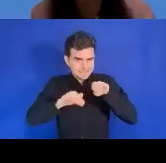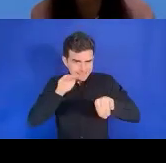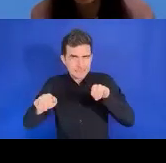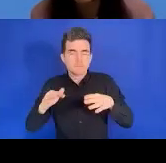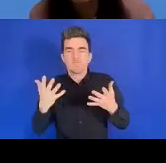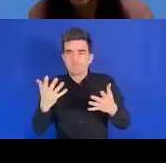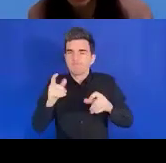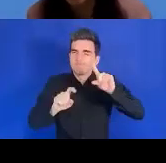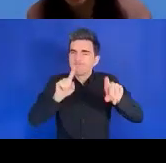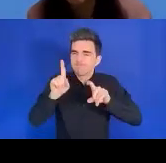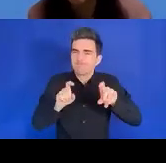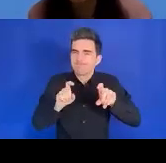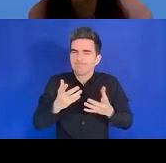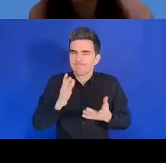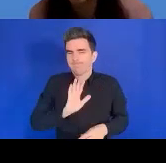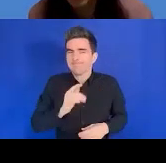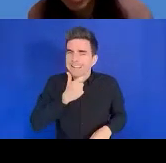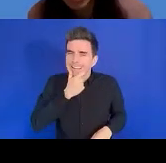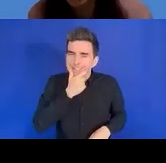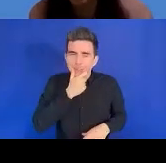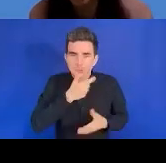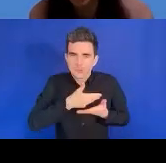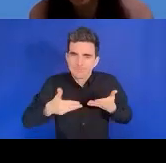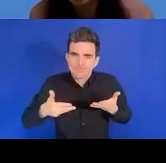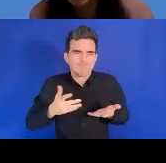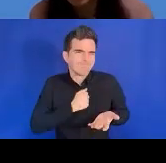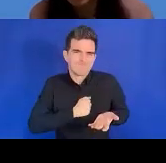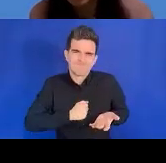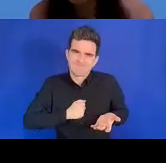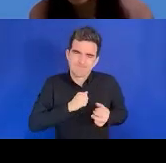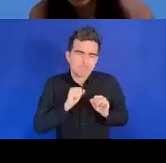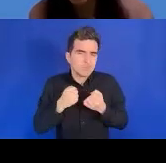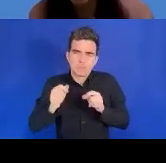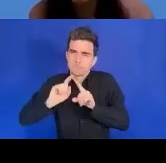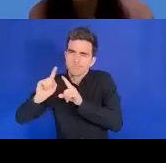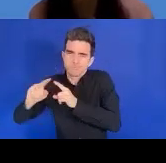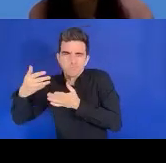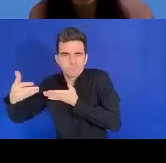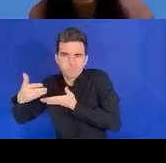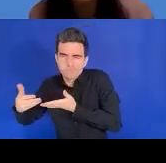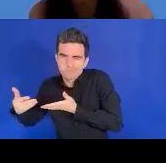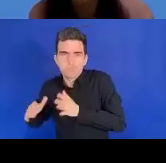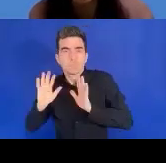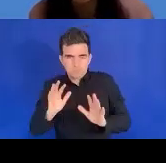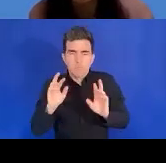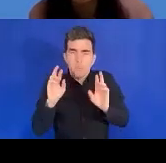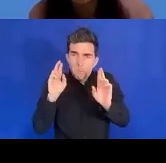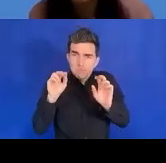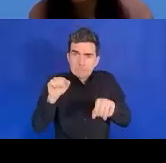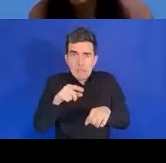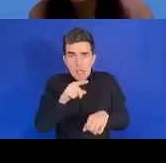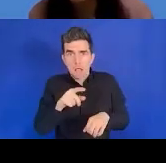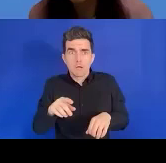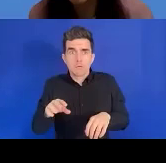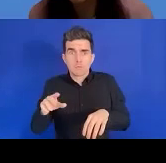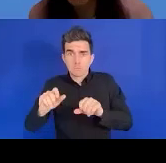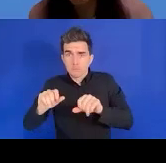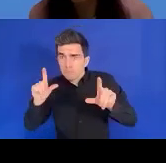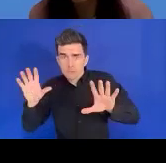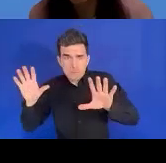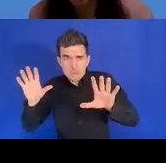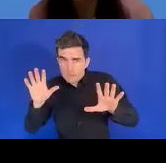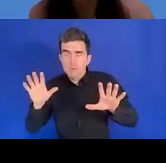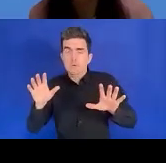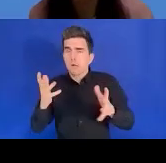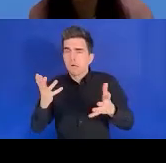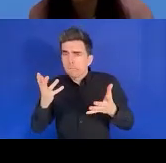traduire dans toutes les langues, mais je pense que vous pourrez utiliser la traduction, les applications de traduction automatique pour